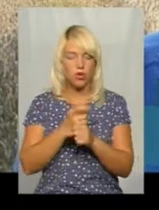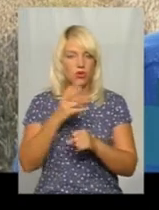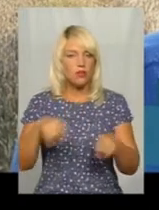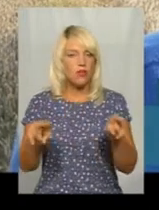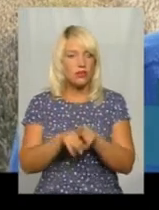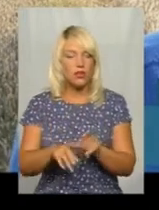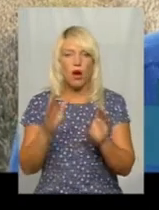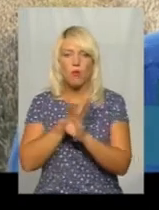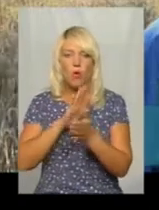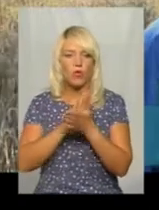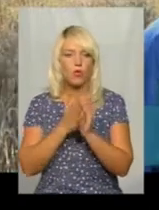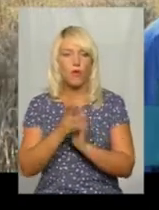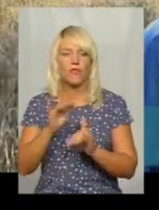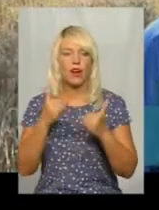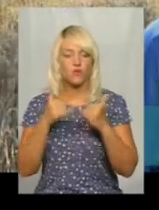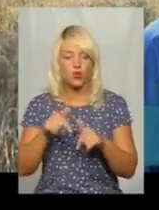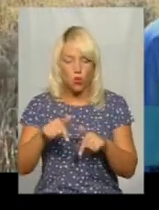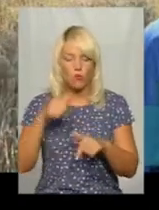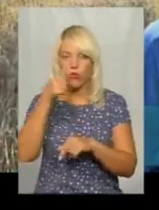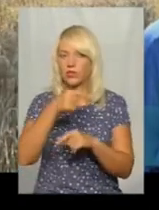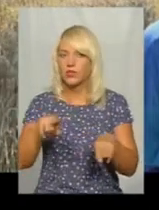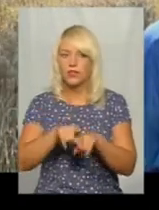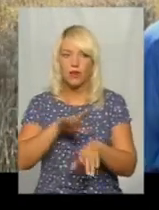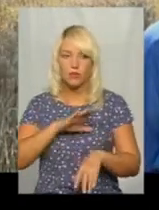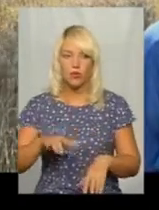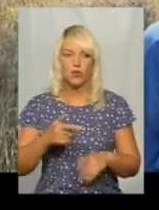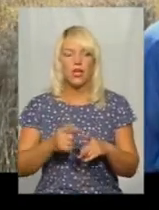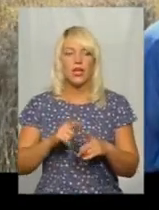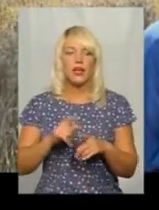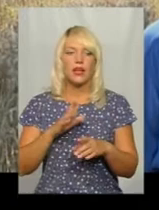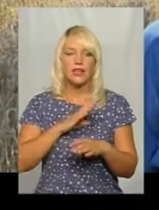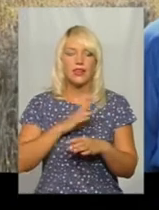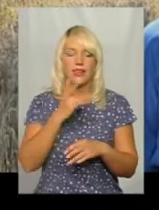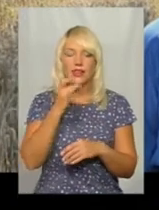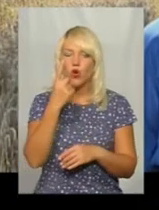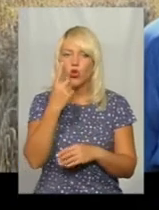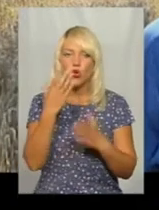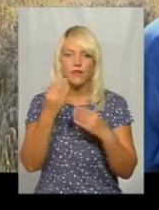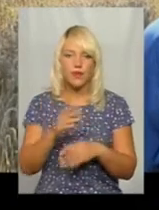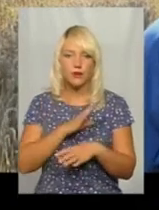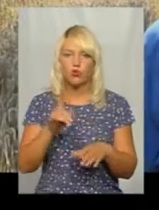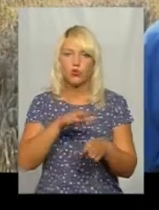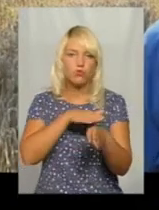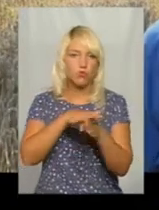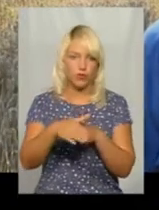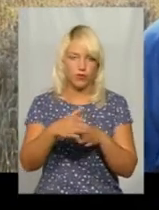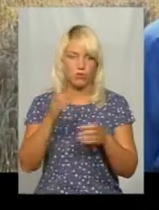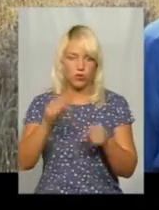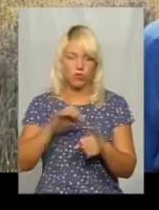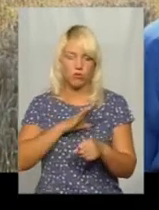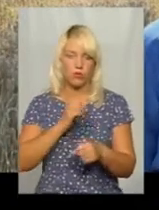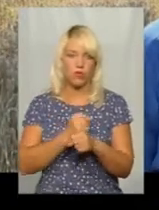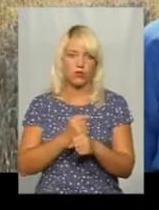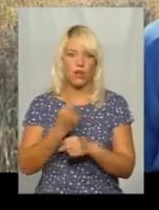умов, як цього року, не було. Наверно, день, якщо був такий погодний, що можна було працювати цілий день, то було дуже добре. А так, на